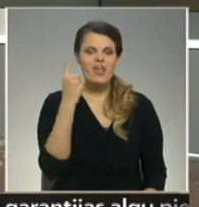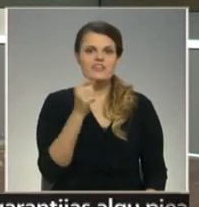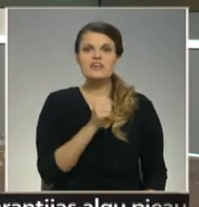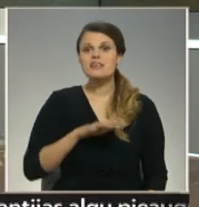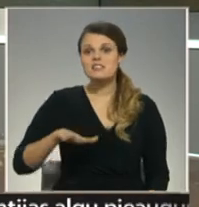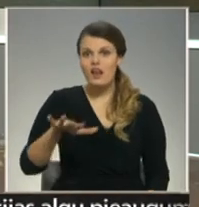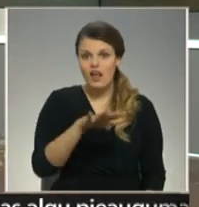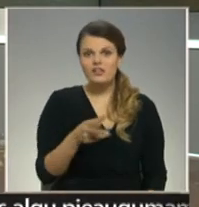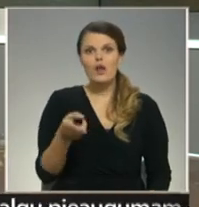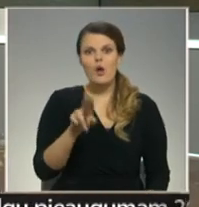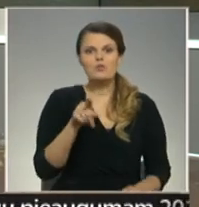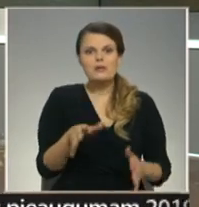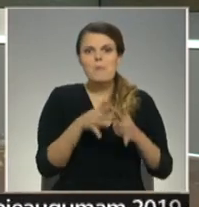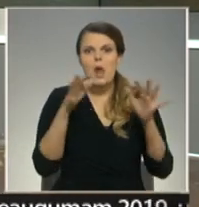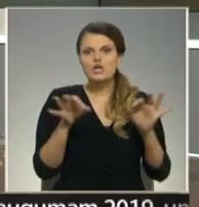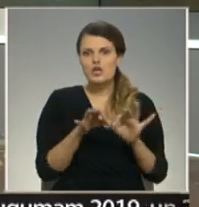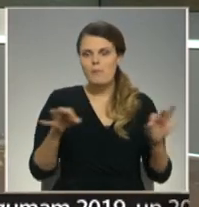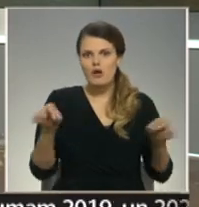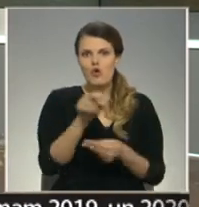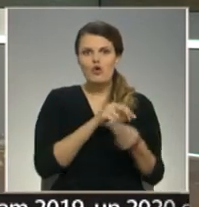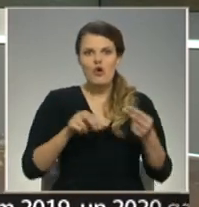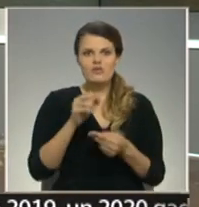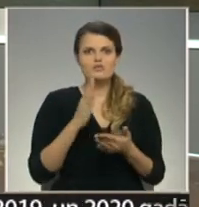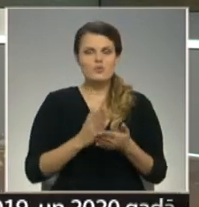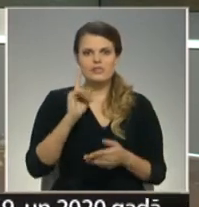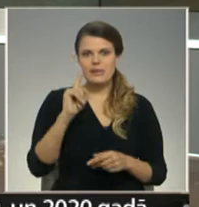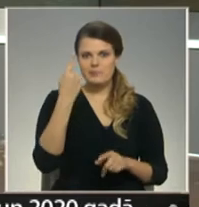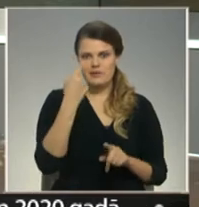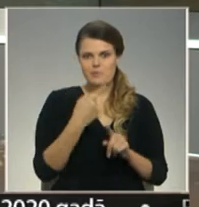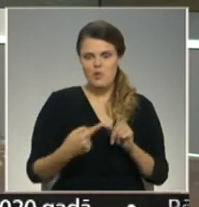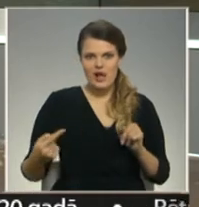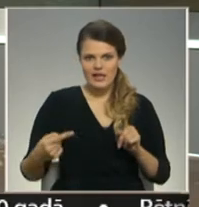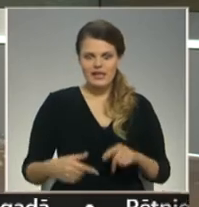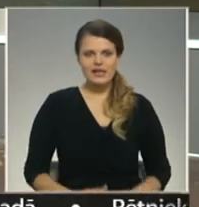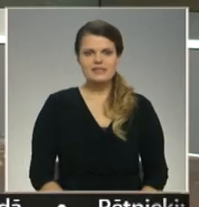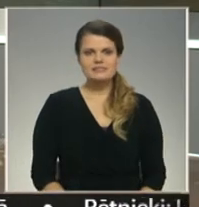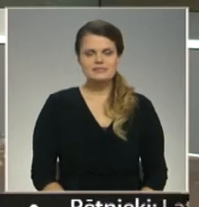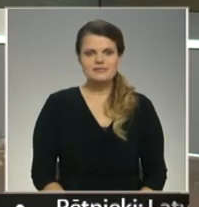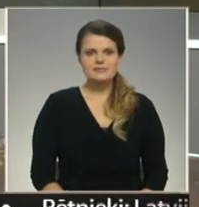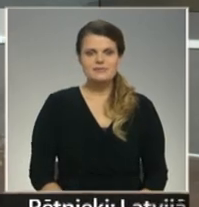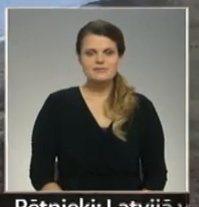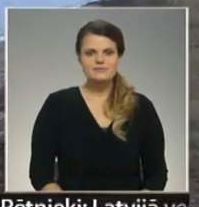gaidā atklāt arī Rāsnes Nacionālā parka svētkiem veltīta grāmatu plašāka Latgales reģionālā televīzija.